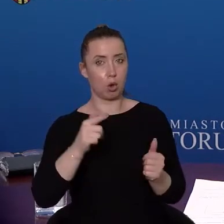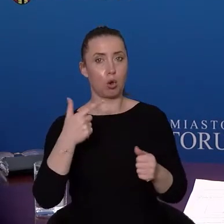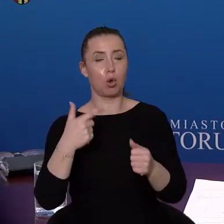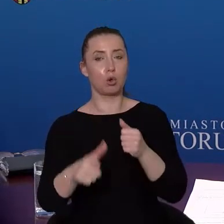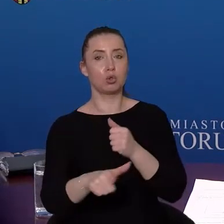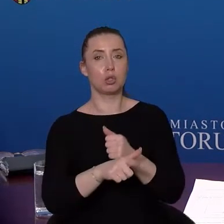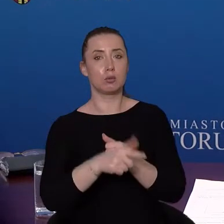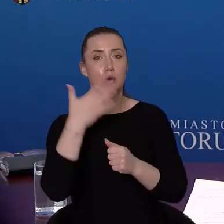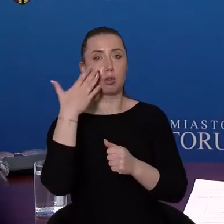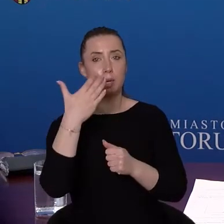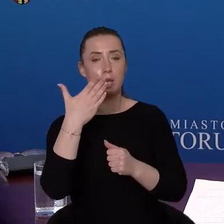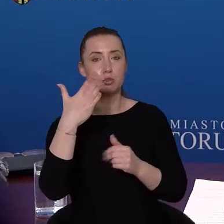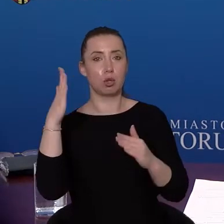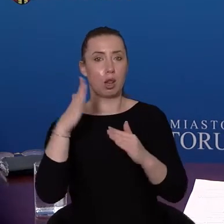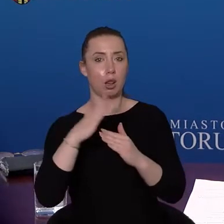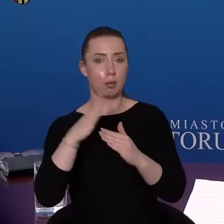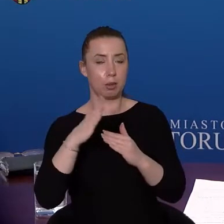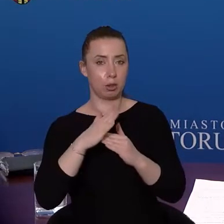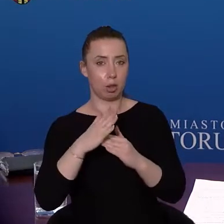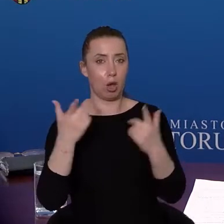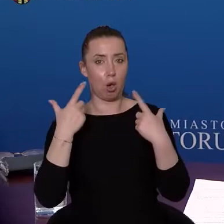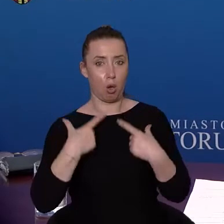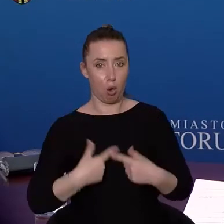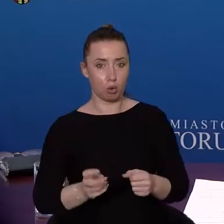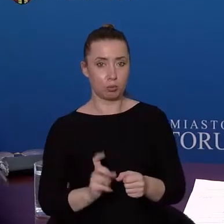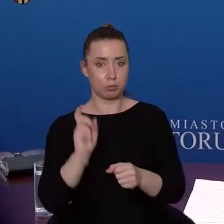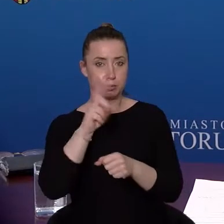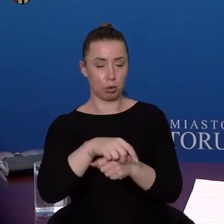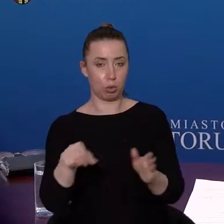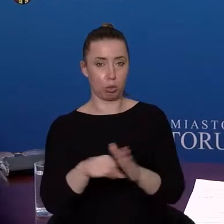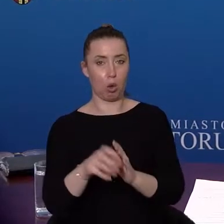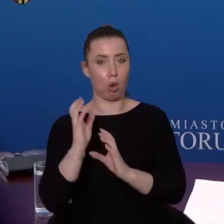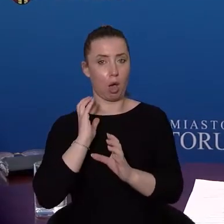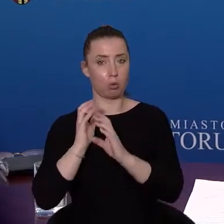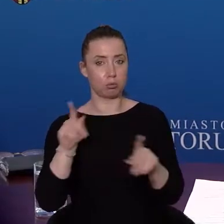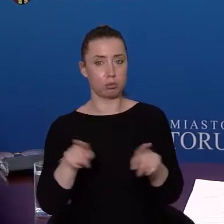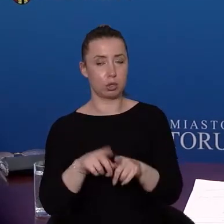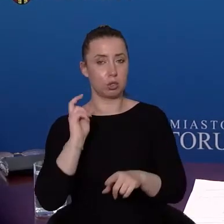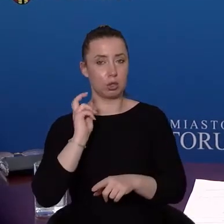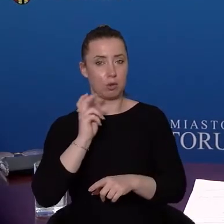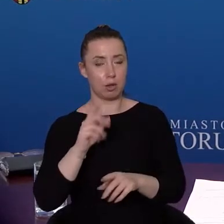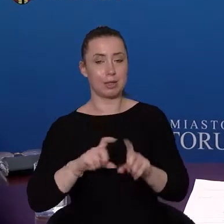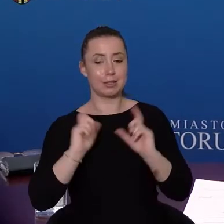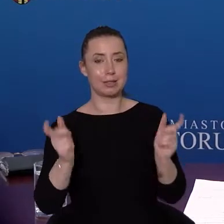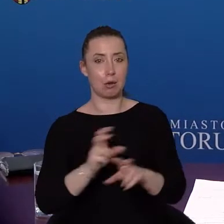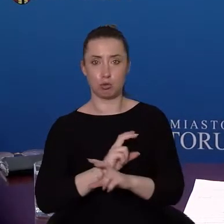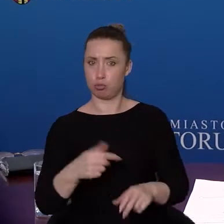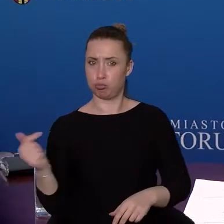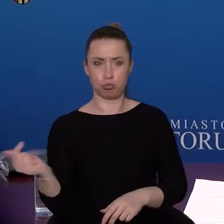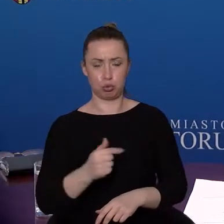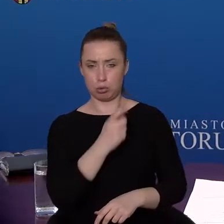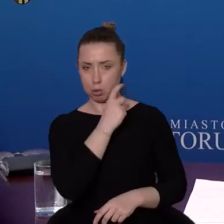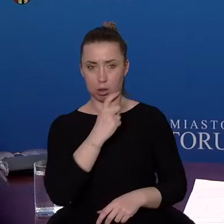limit obecności pasażerek i pasażerów. Oczywiście nadal obowiązują maseczki w